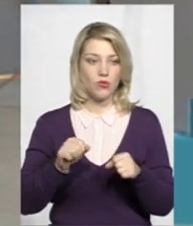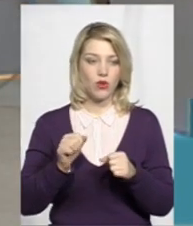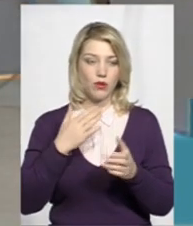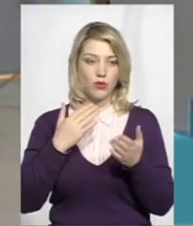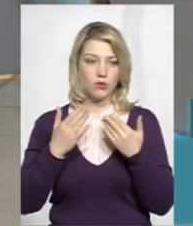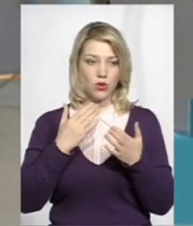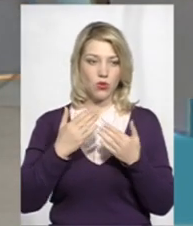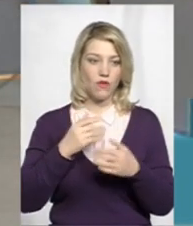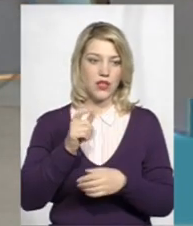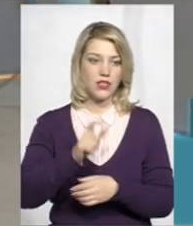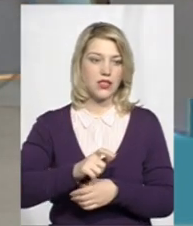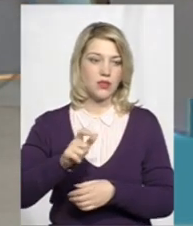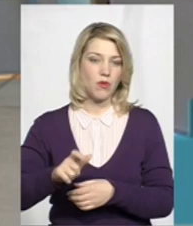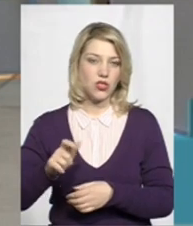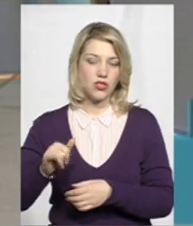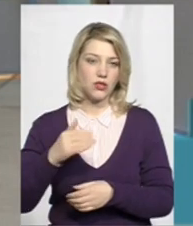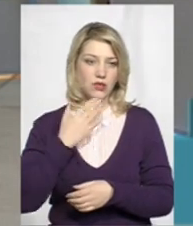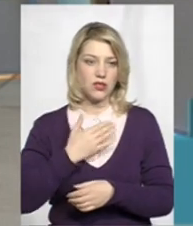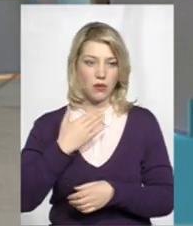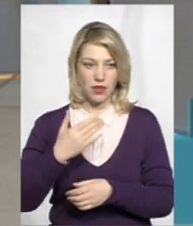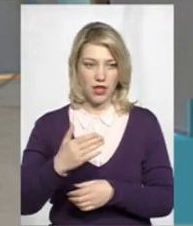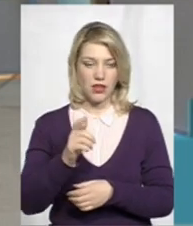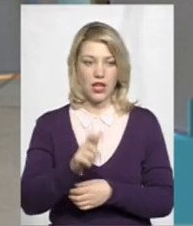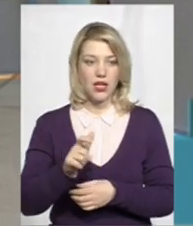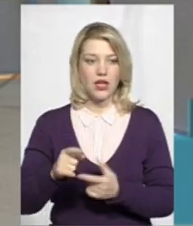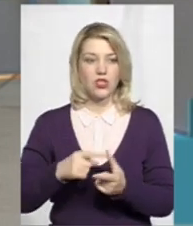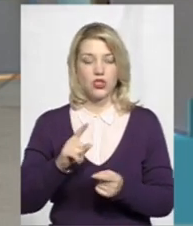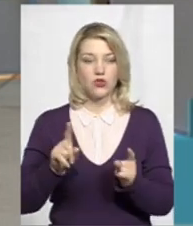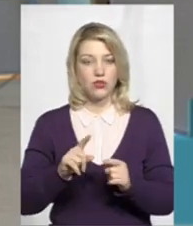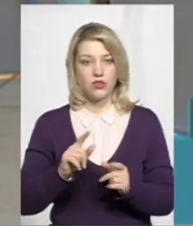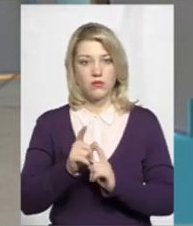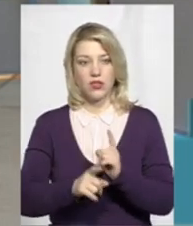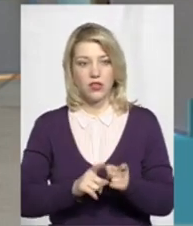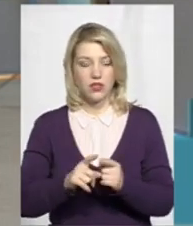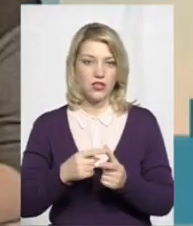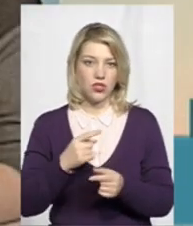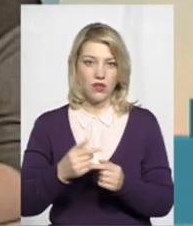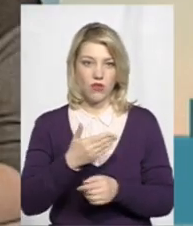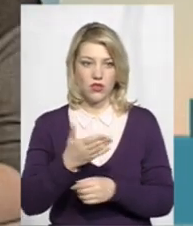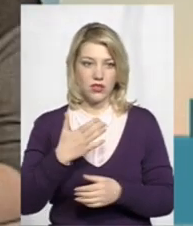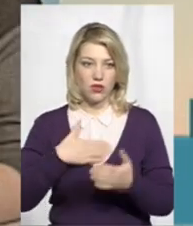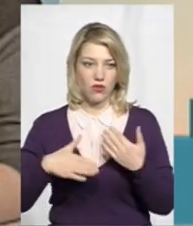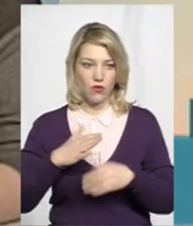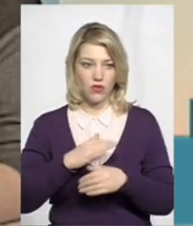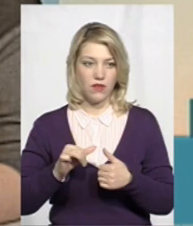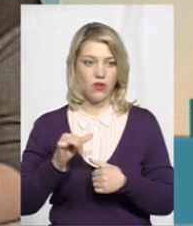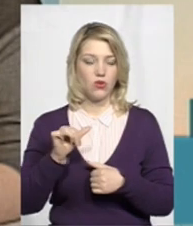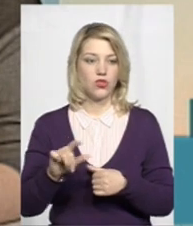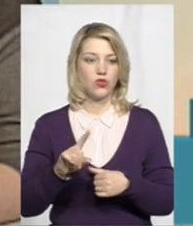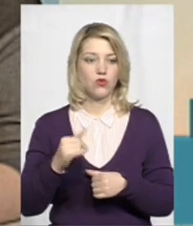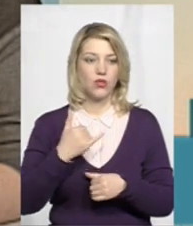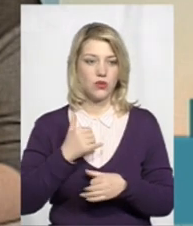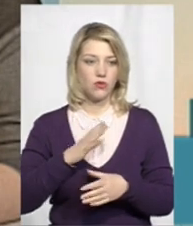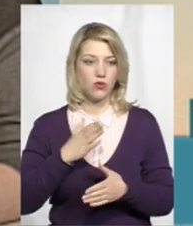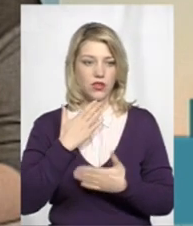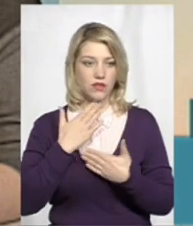поспілкуватися із мешканцями і запитати їх, чи щось змінилося, чи вони задоволені. Не виключаючи, звичайно, що в нас було і